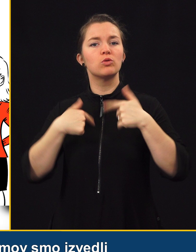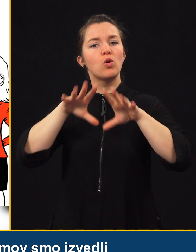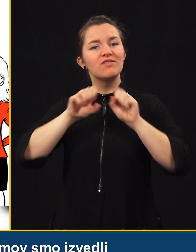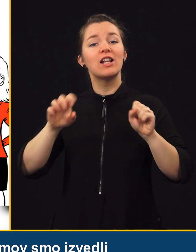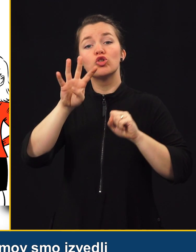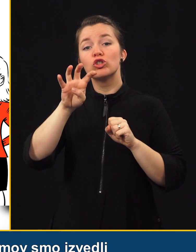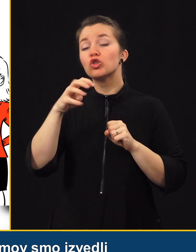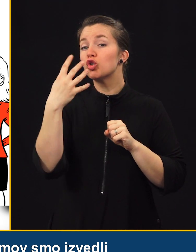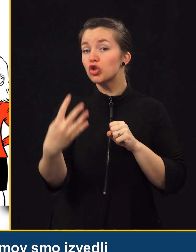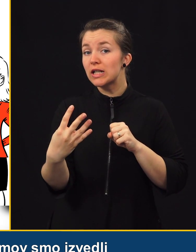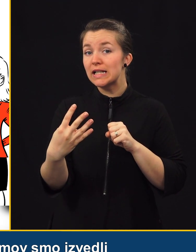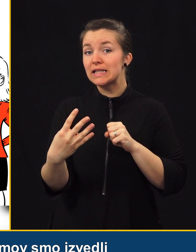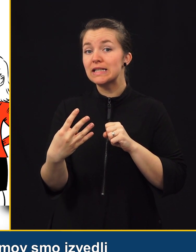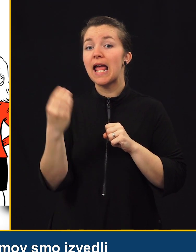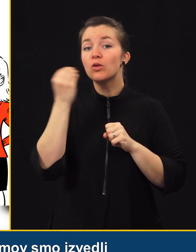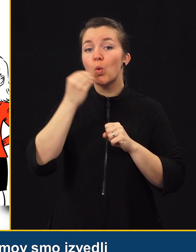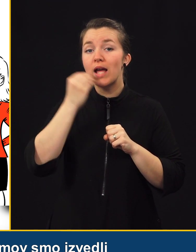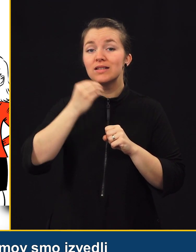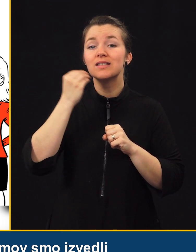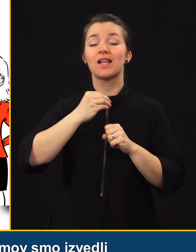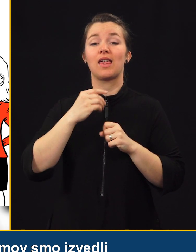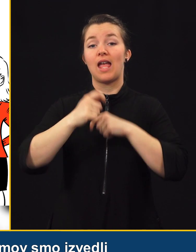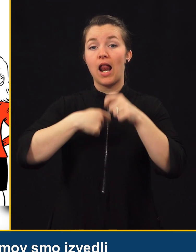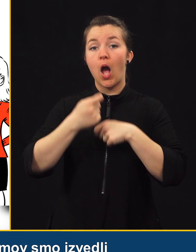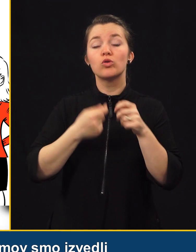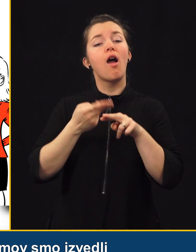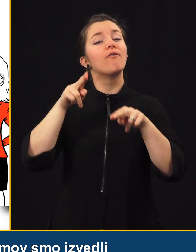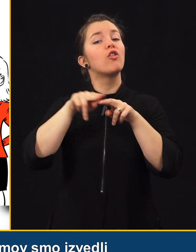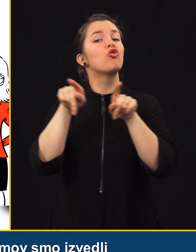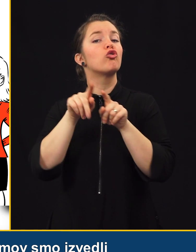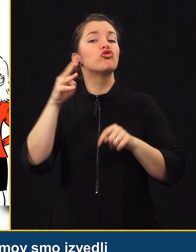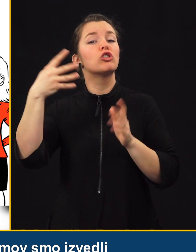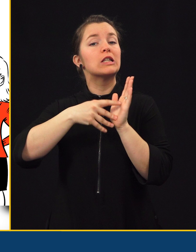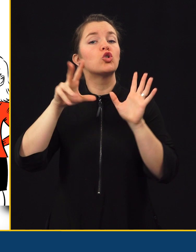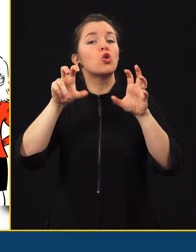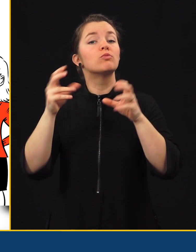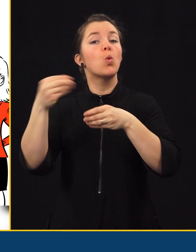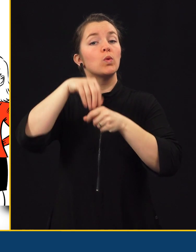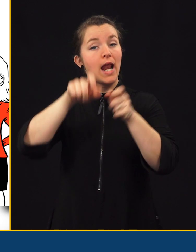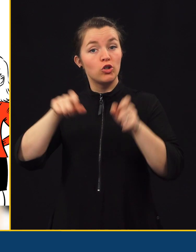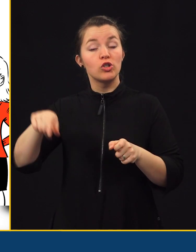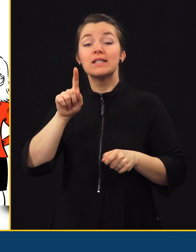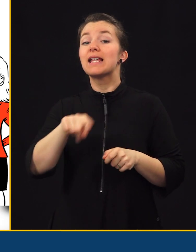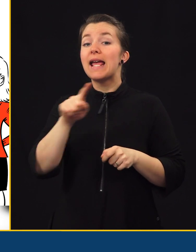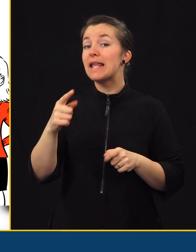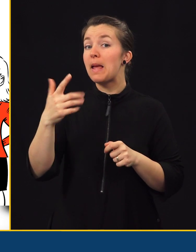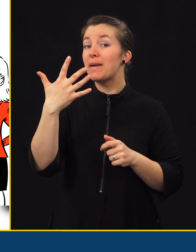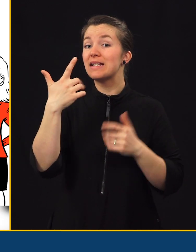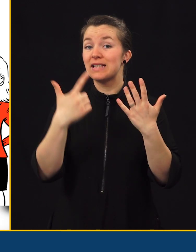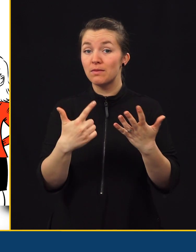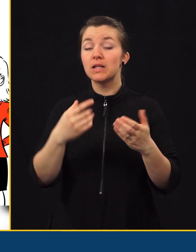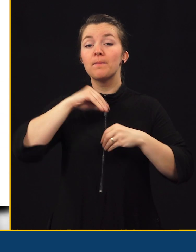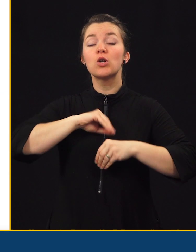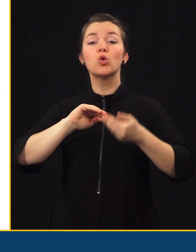440 edukacijskih delavnic z več kot 4800 deleženci in 75 psihosocialnih